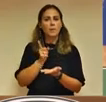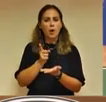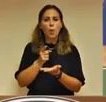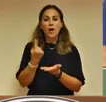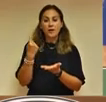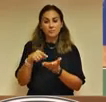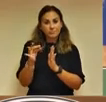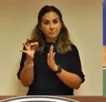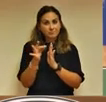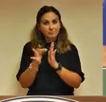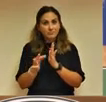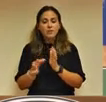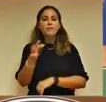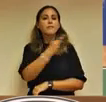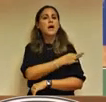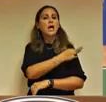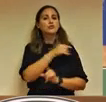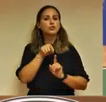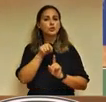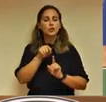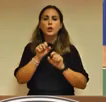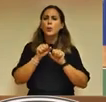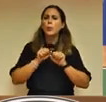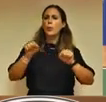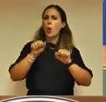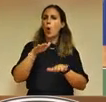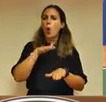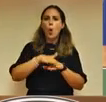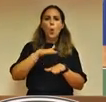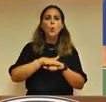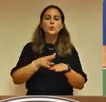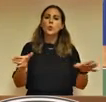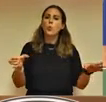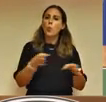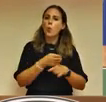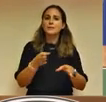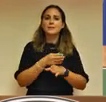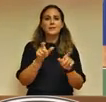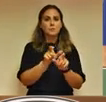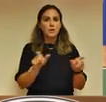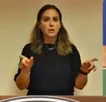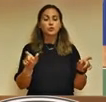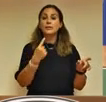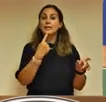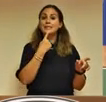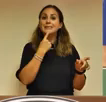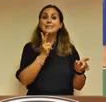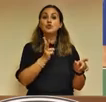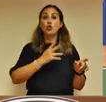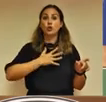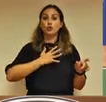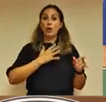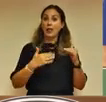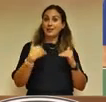hanno autorizzazione all'uso in tutti i soggetti, oltre i 12 anni di età, che